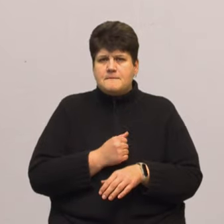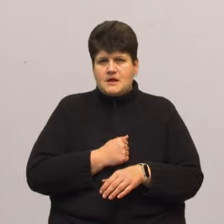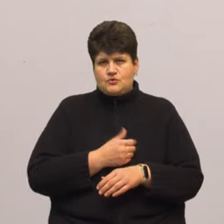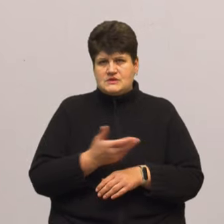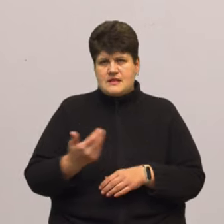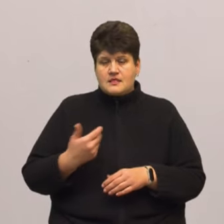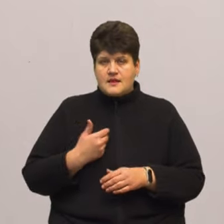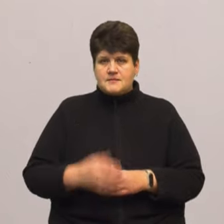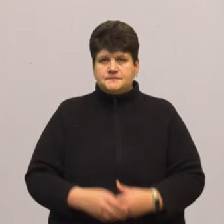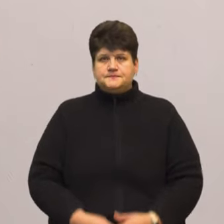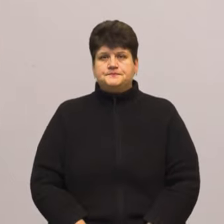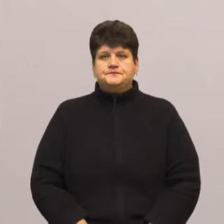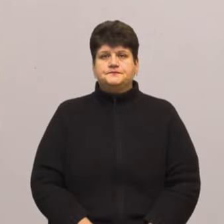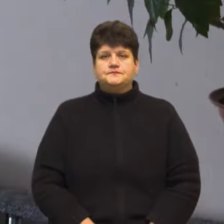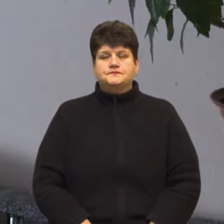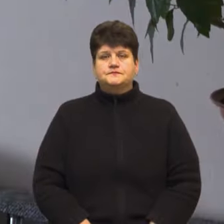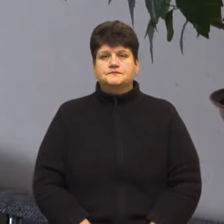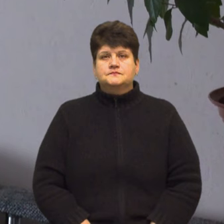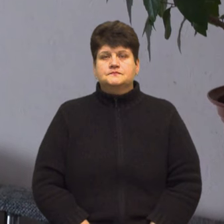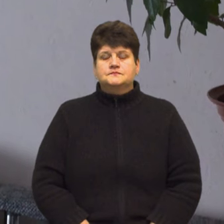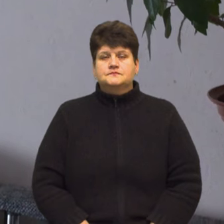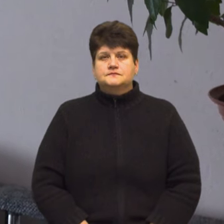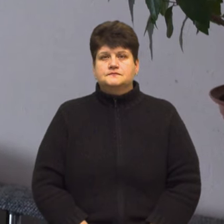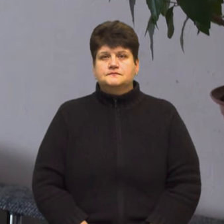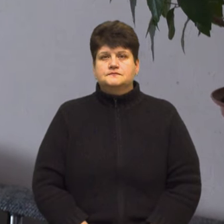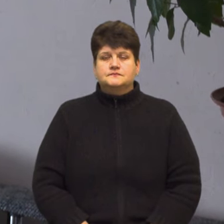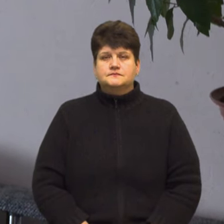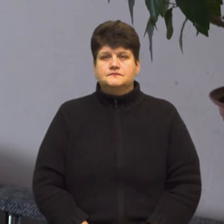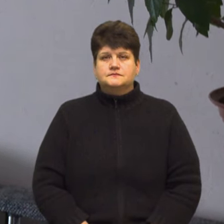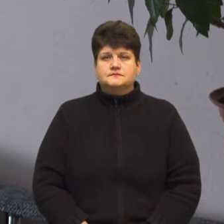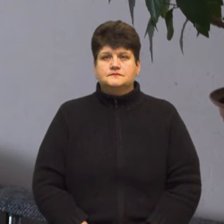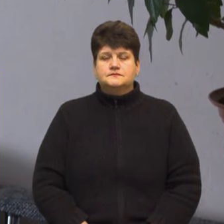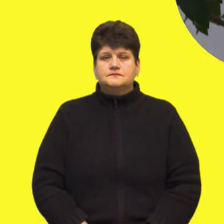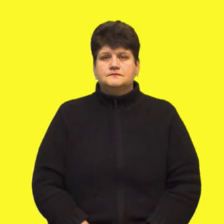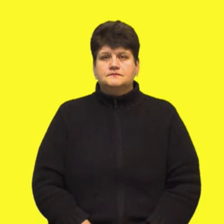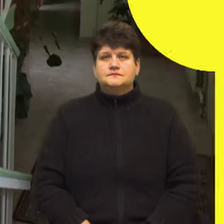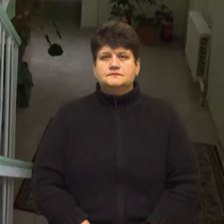Любов Гадомська, Андрій Міц, Андрій Бодак. Суспільні новини. Тернопільщина.